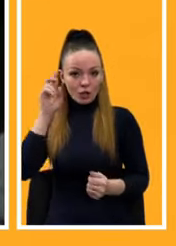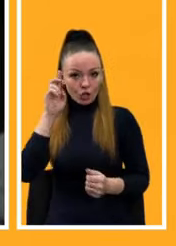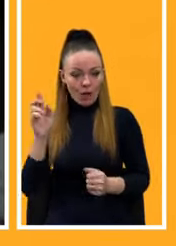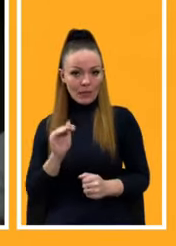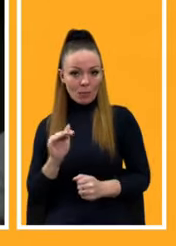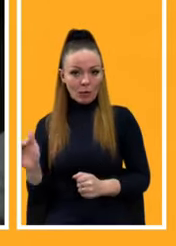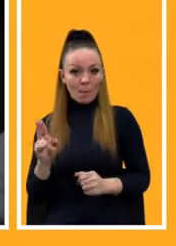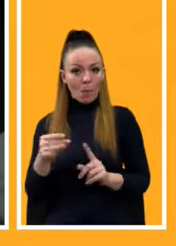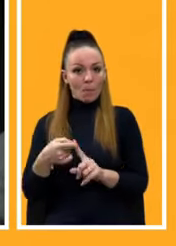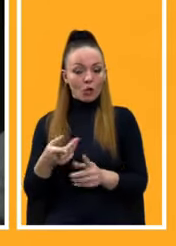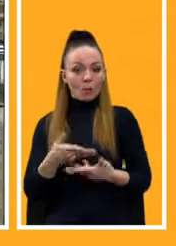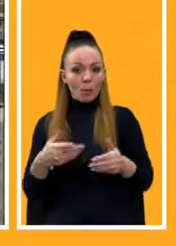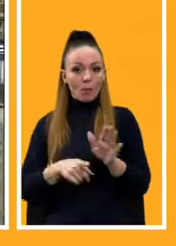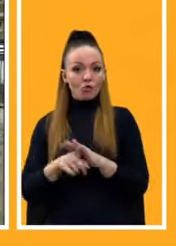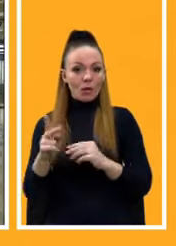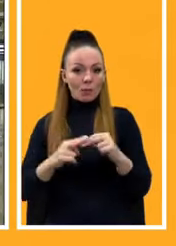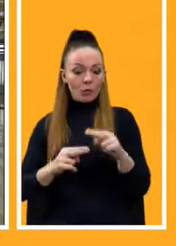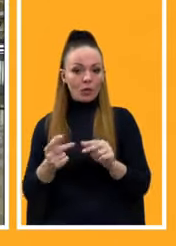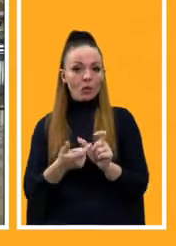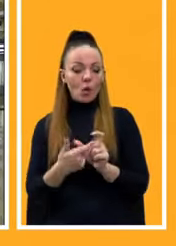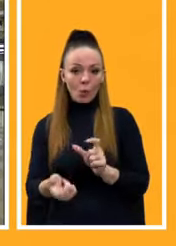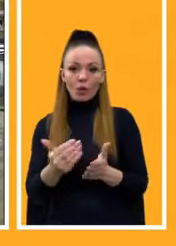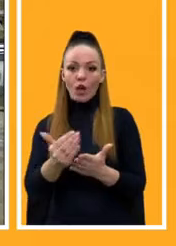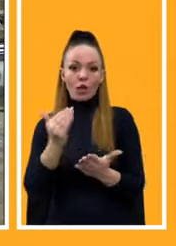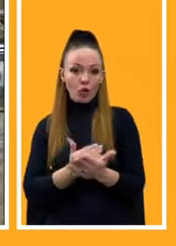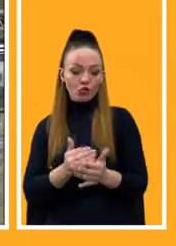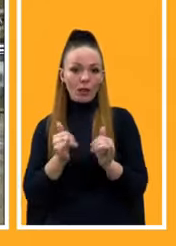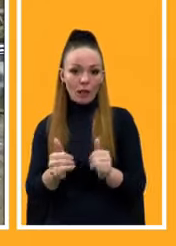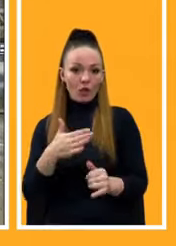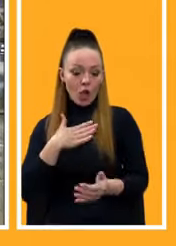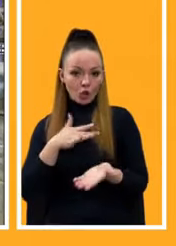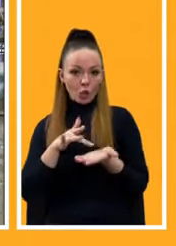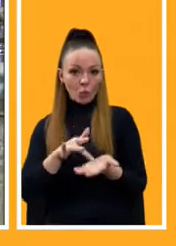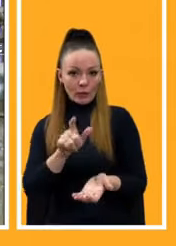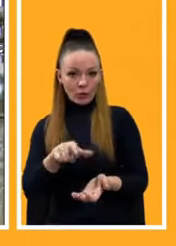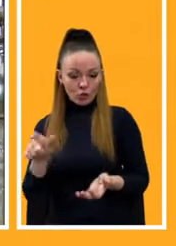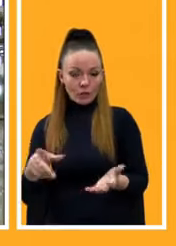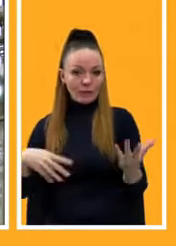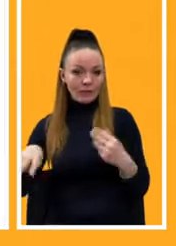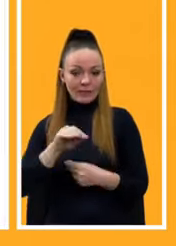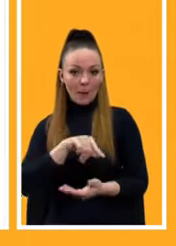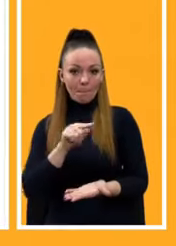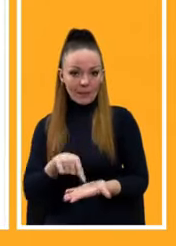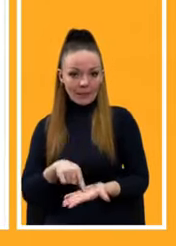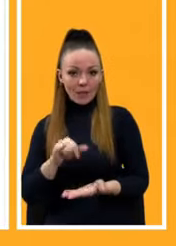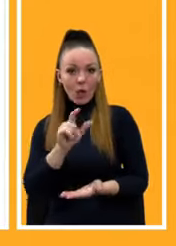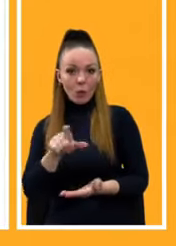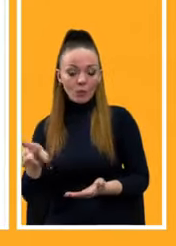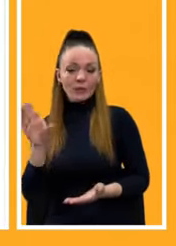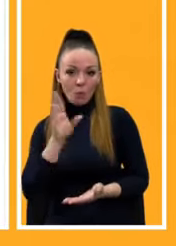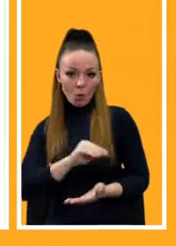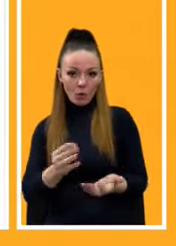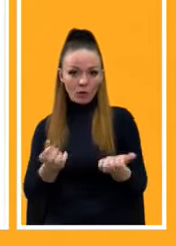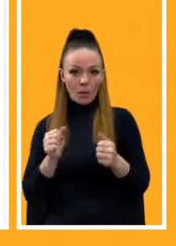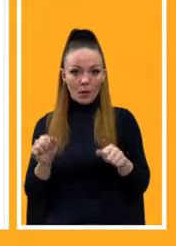По-перше, ми почали будувати дороги нарешті до цих наших туристичних всіх місць, і люди змогли отримати